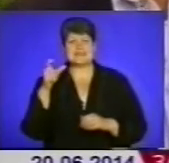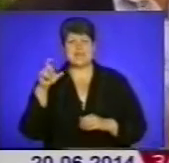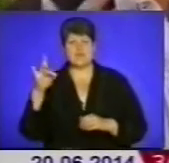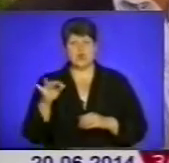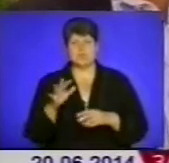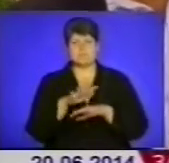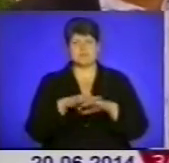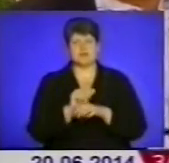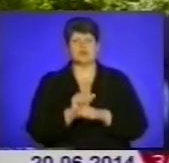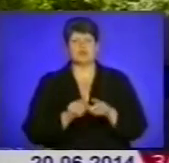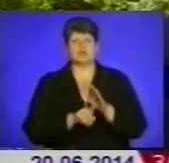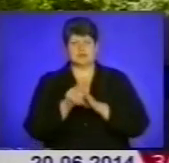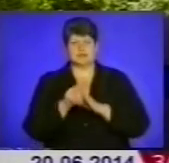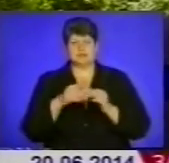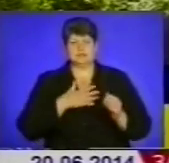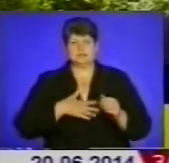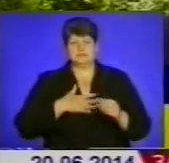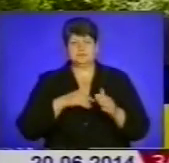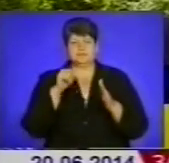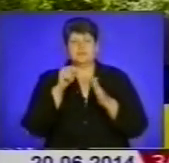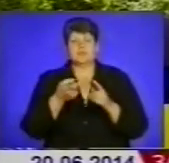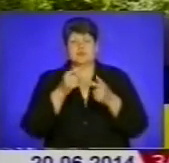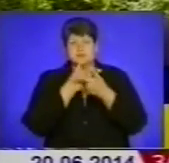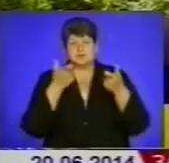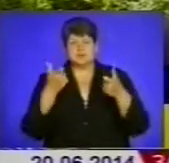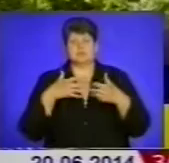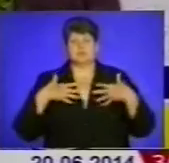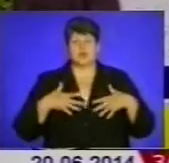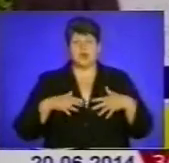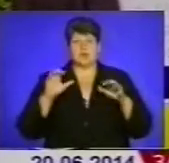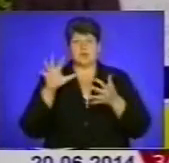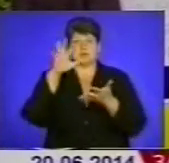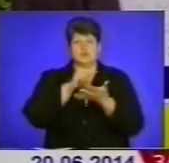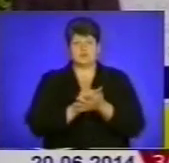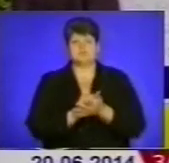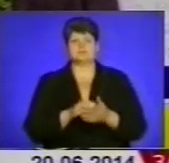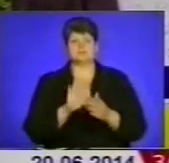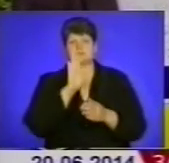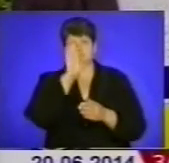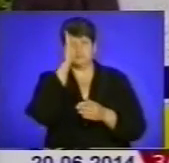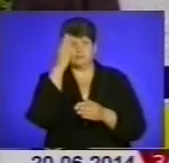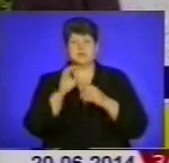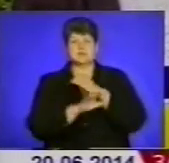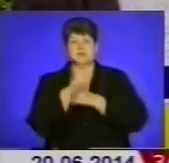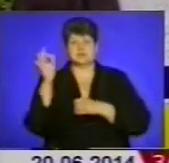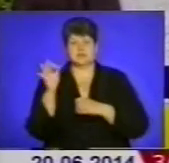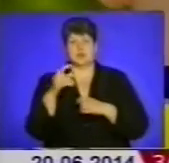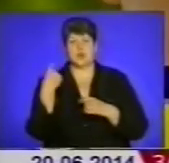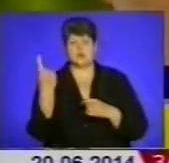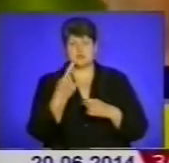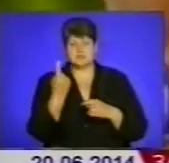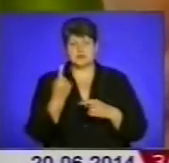тривожні звістки про Крим, а згодом про захоплення терористами Східних областей, колишні військові ні хвилини не вагалися.